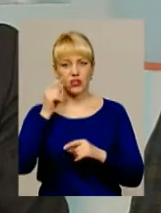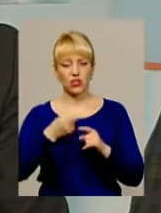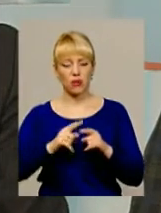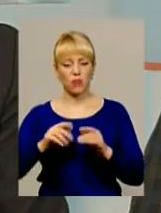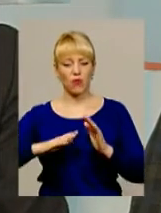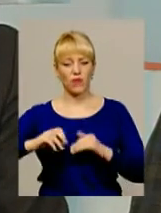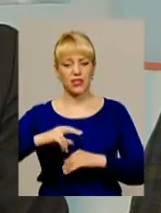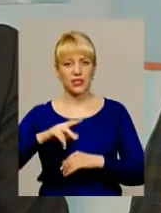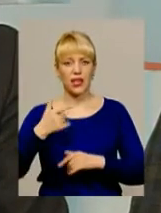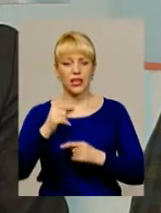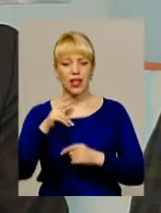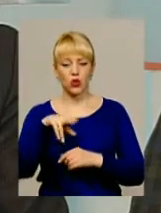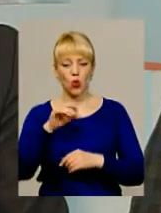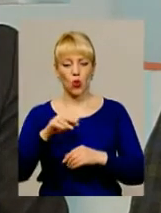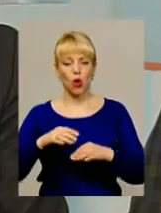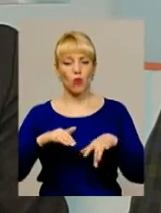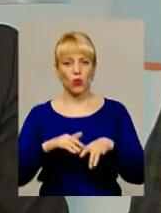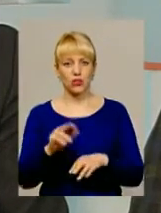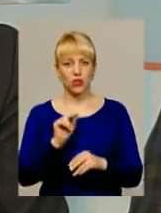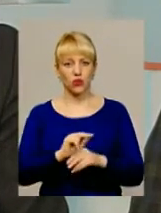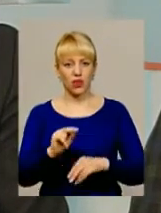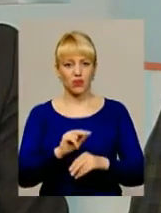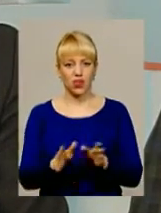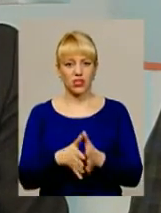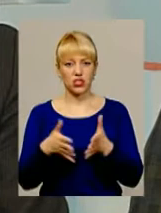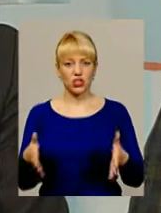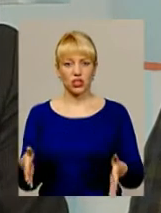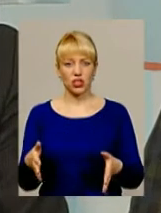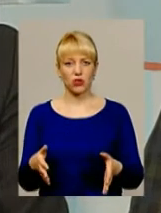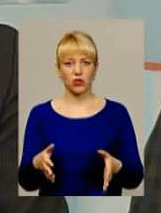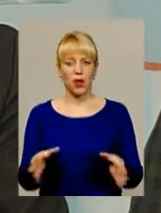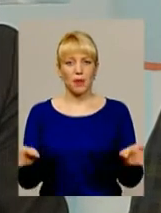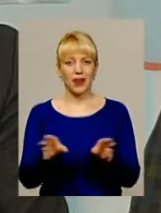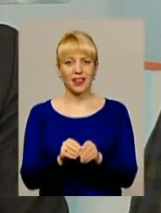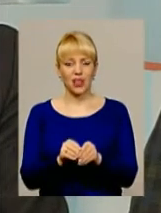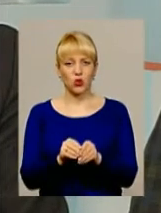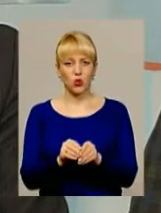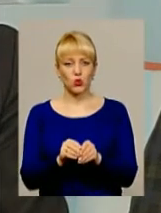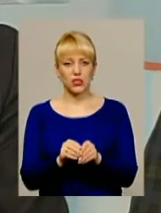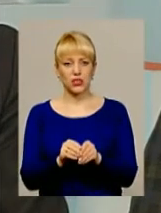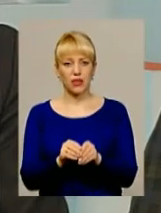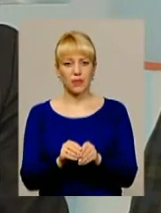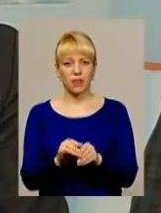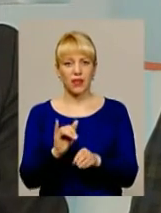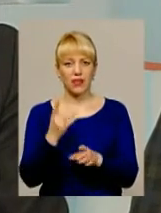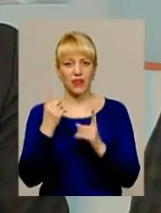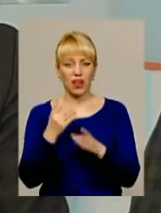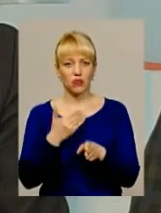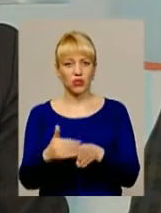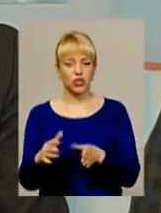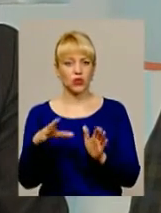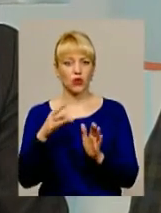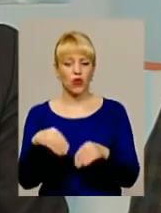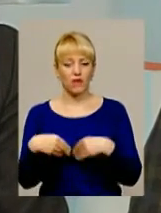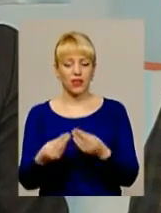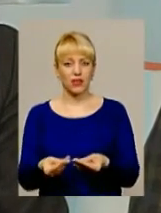до процесу навчання широко сприєднуються і, мабуть, леву частку вкладають саме